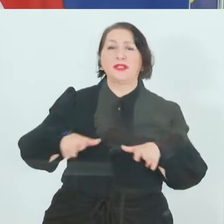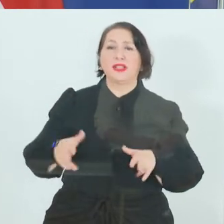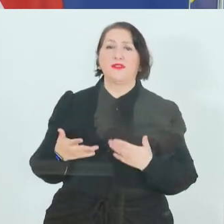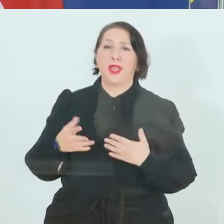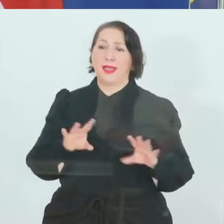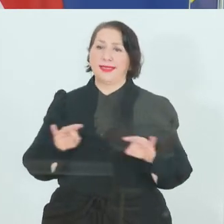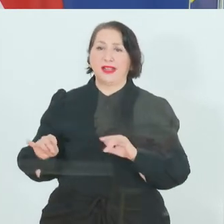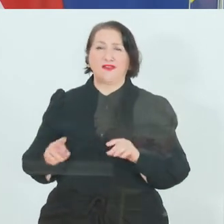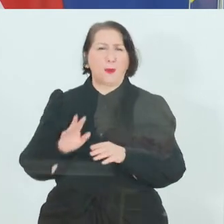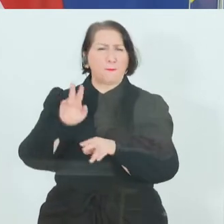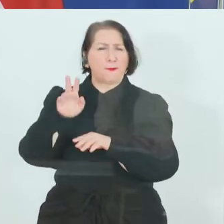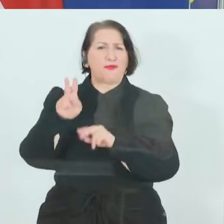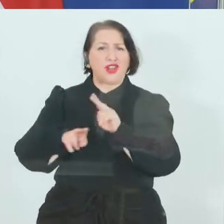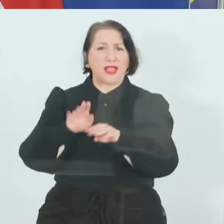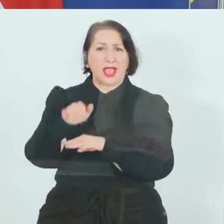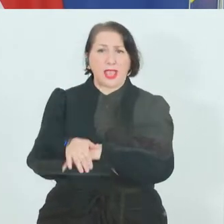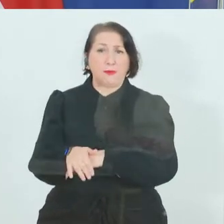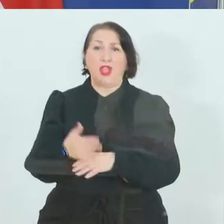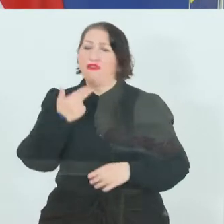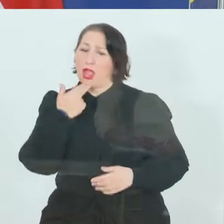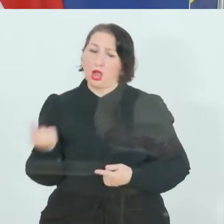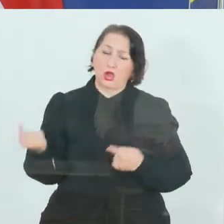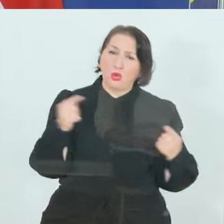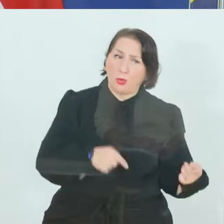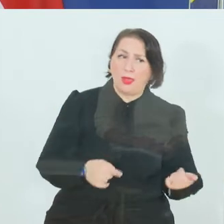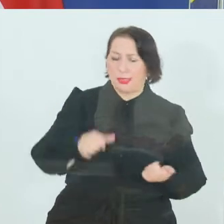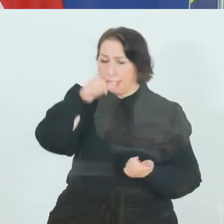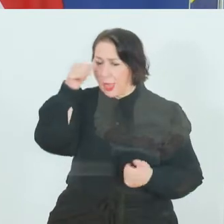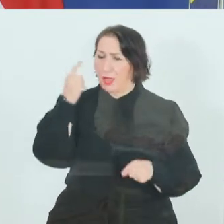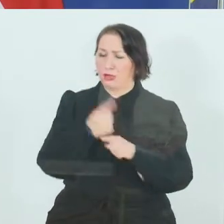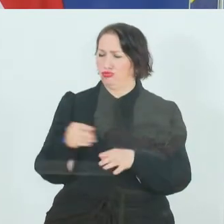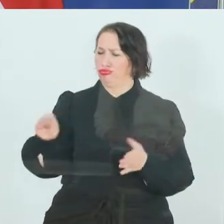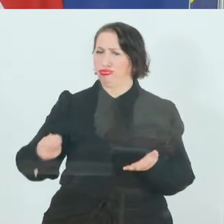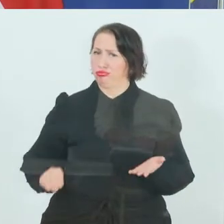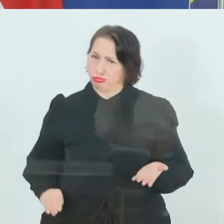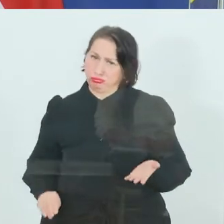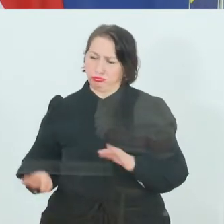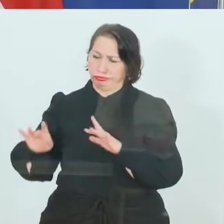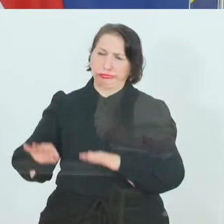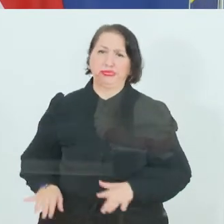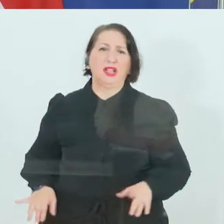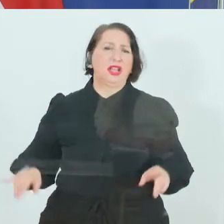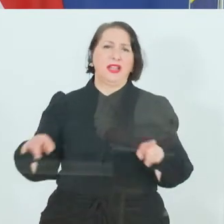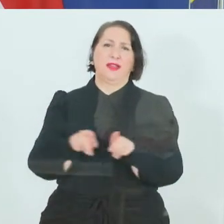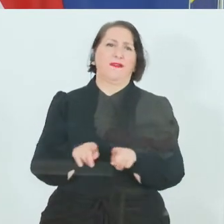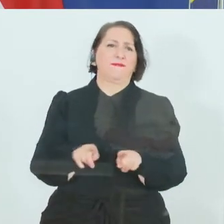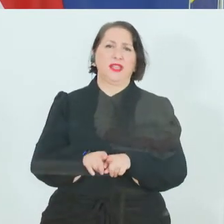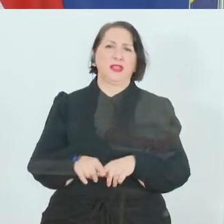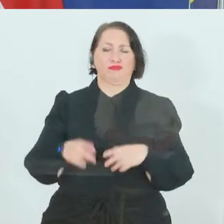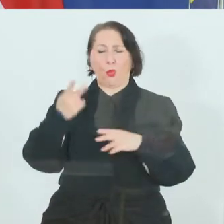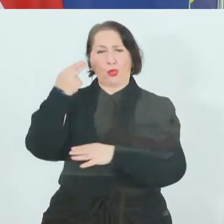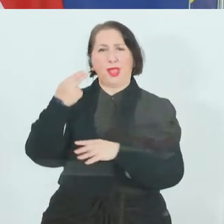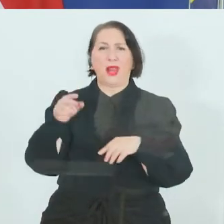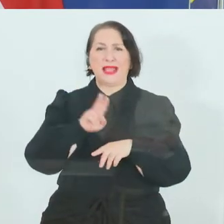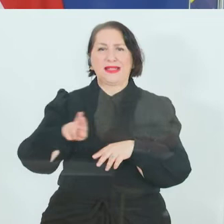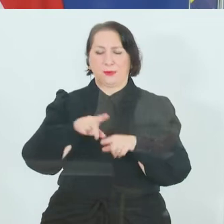Pflegeheimen unterstützen. Wer kommt ins Pflegeheim mit dem Namen und Adresse aufschreiben, also so quasi wie in einer Rezeption. Und